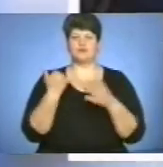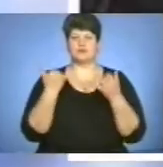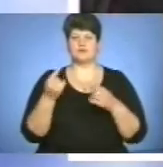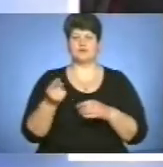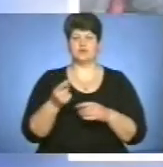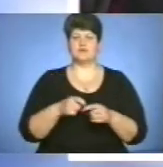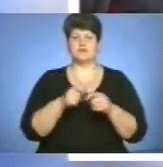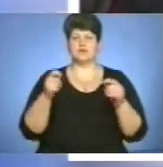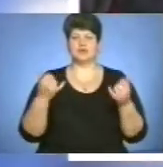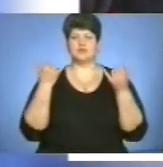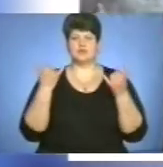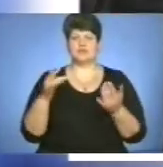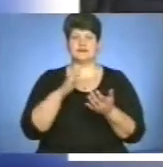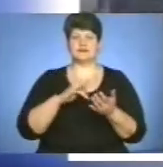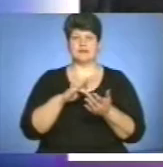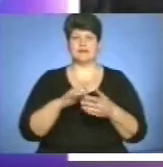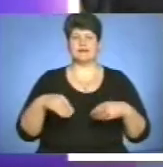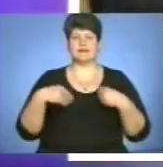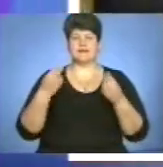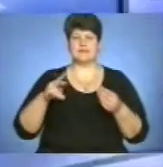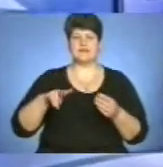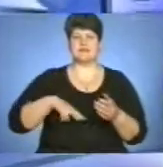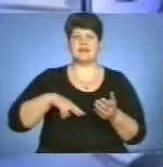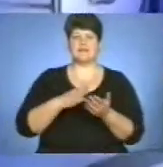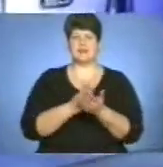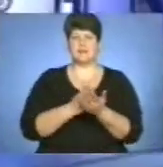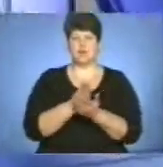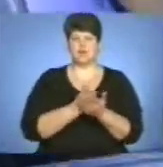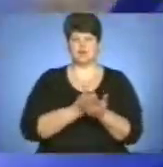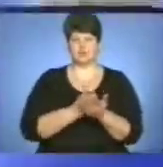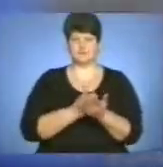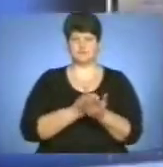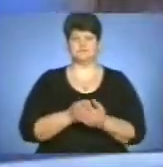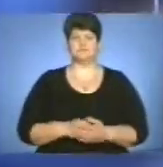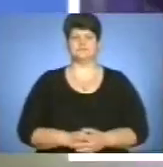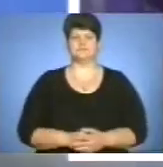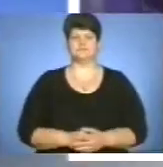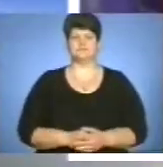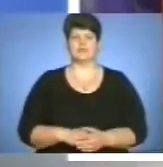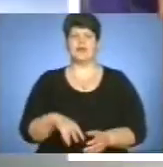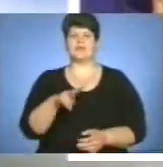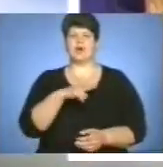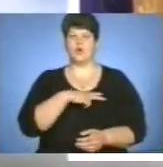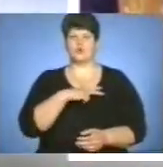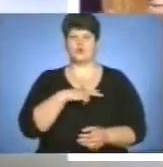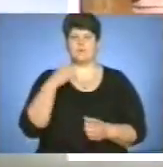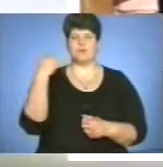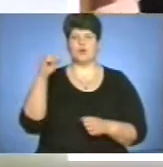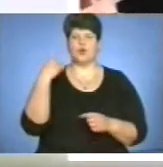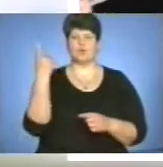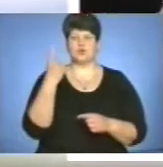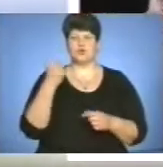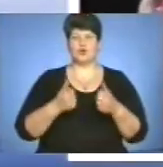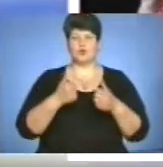відкрили сучасний центр надання адміністративних послуг. Нагороджено переможців обласного туру